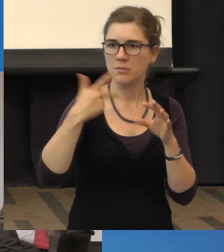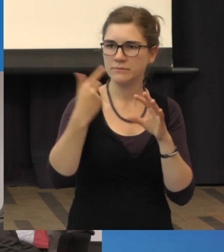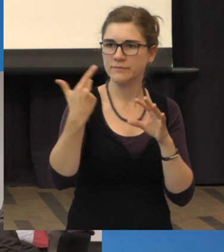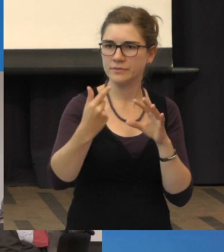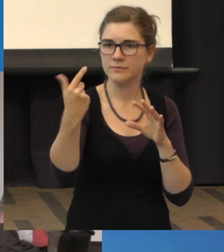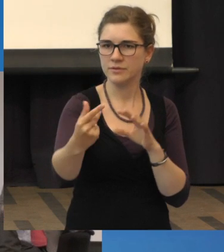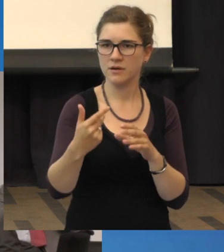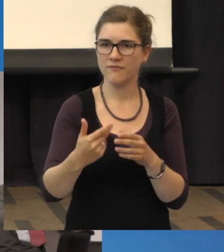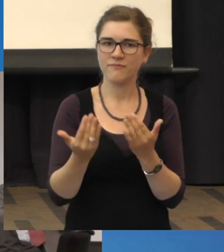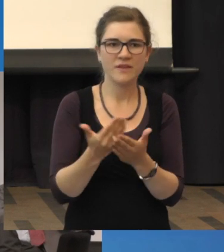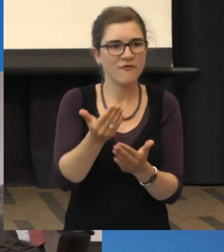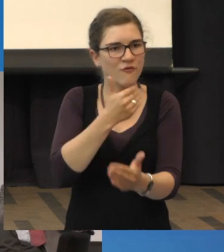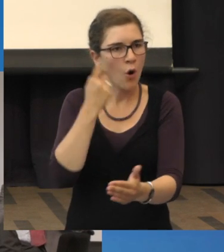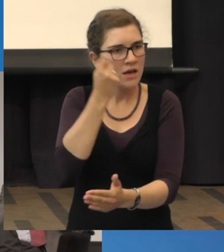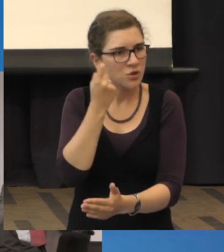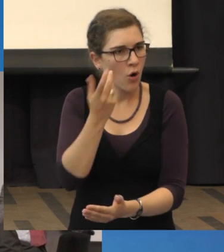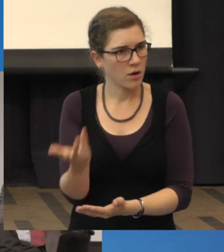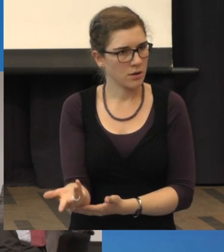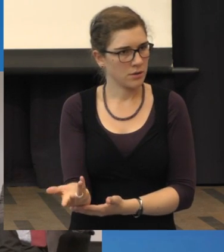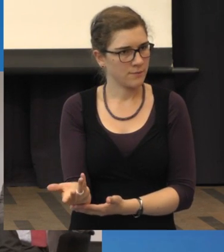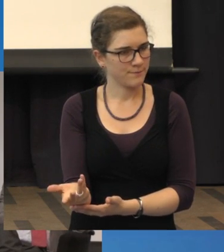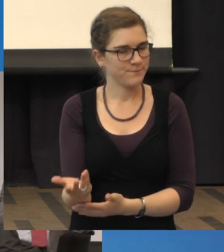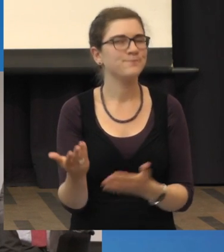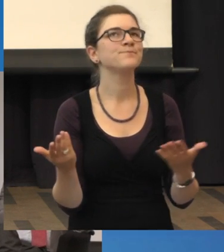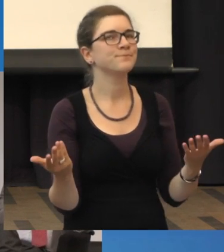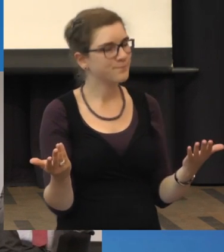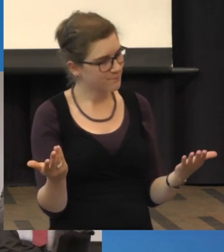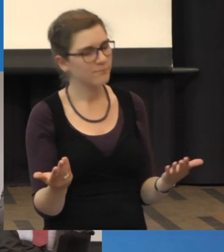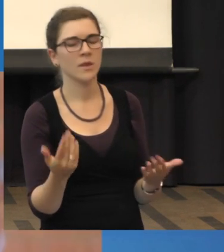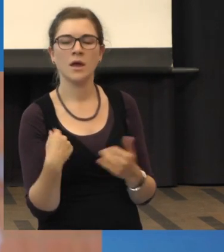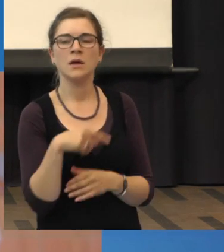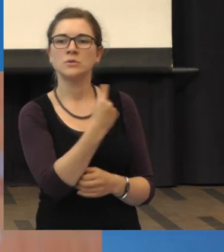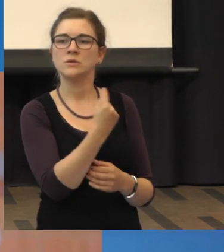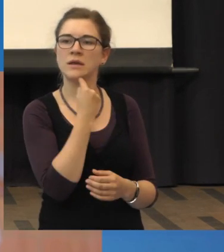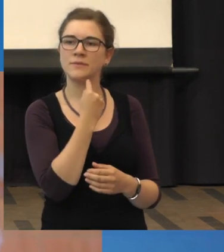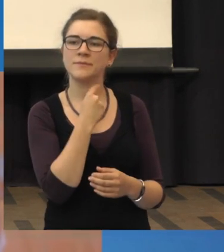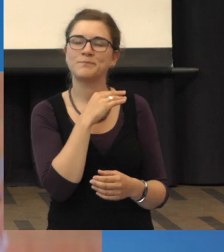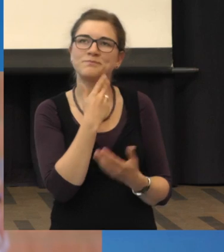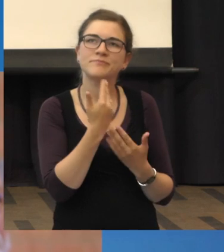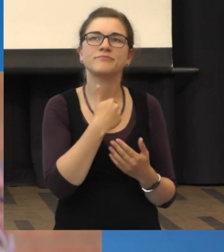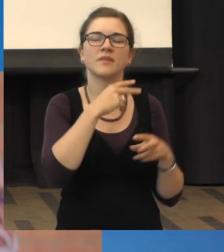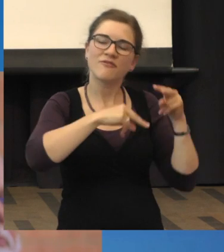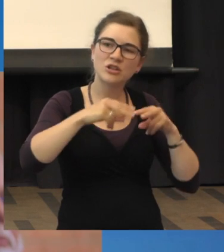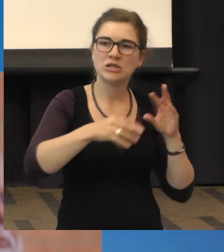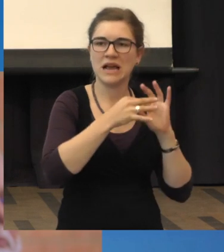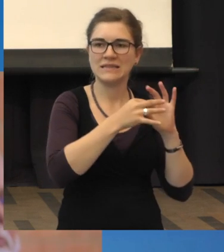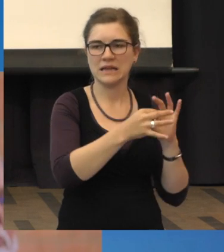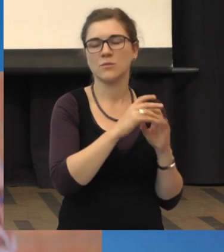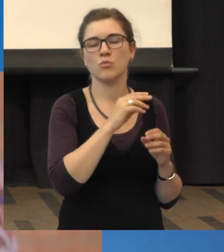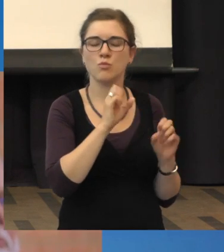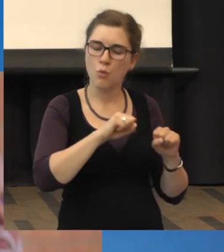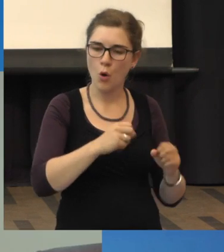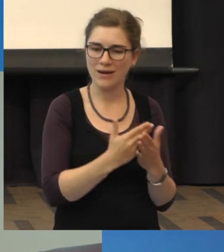Es gibt jetzt mehrere Ansätze. Sie haben einen erwähnt schon, das heißt, dass wir dreimal spritzen und dann